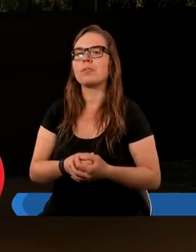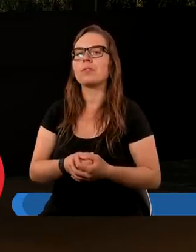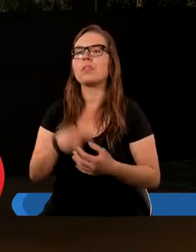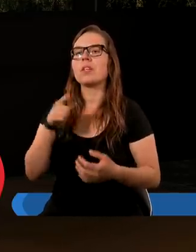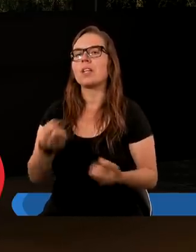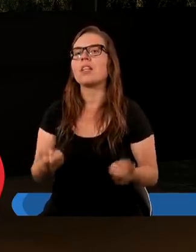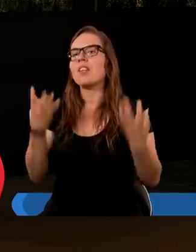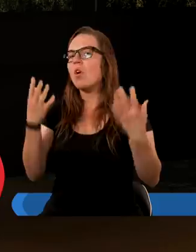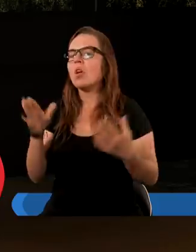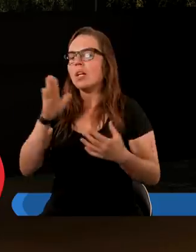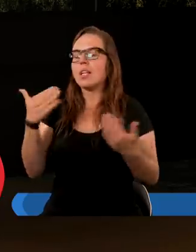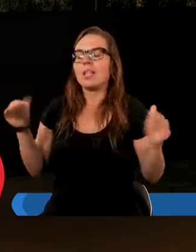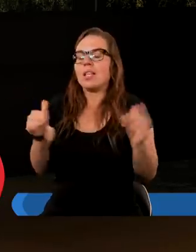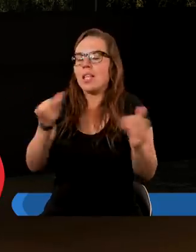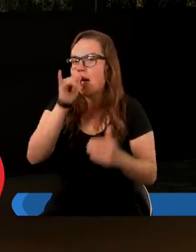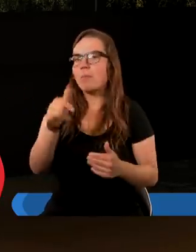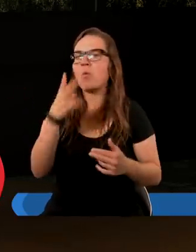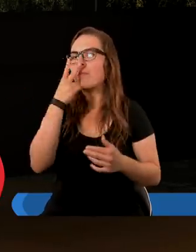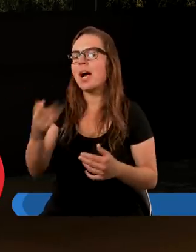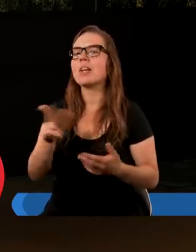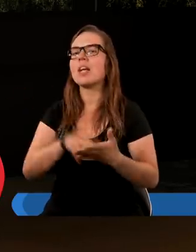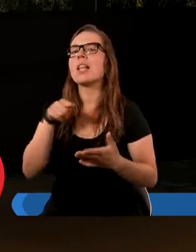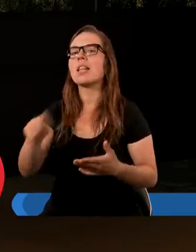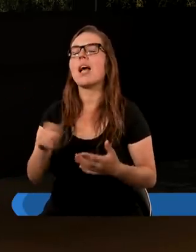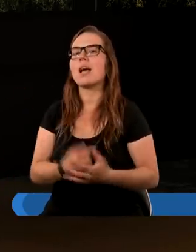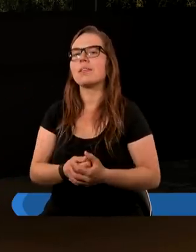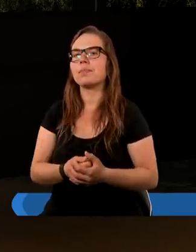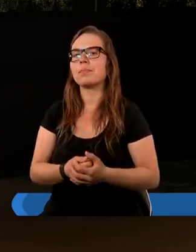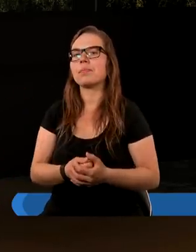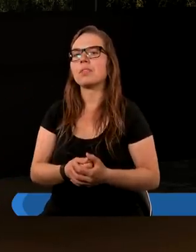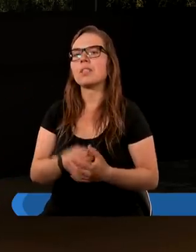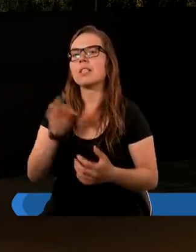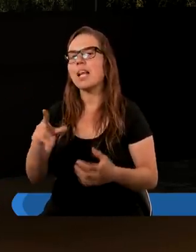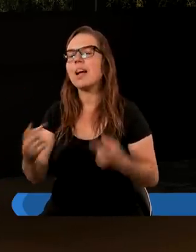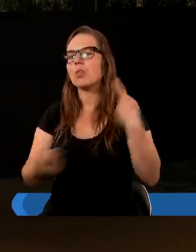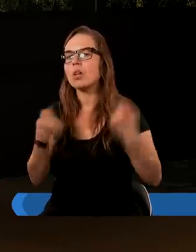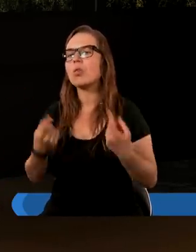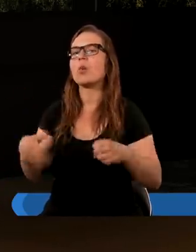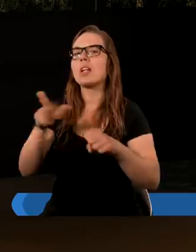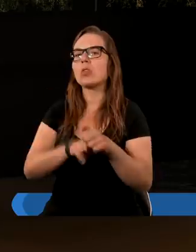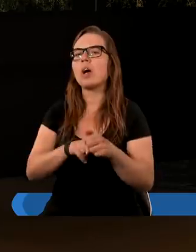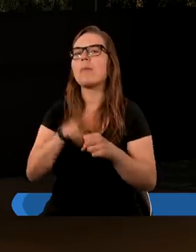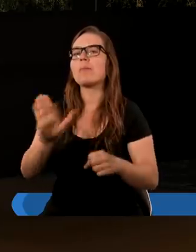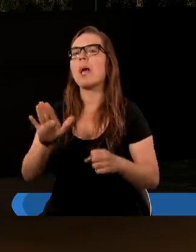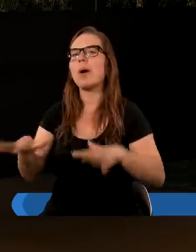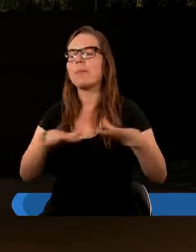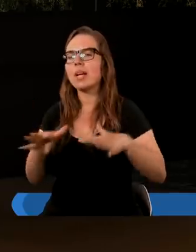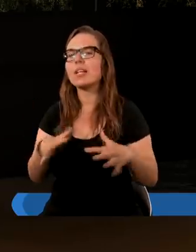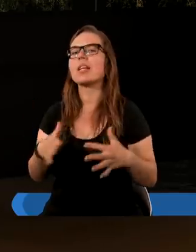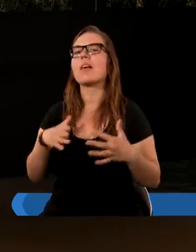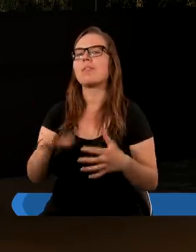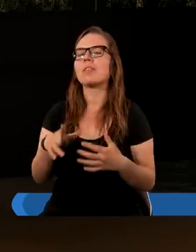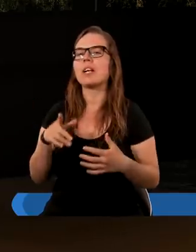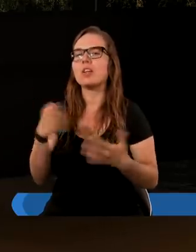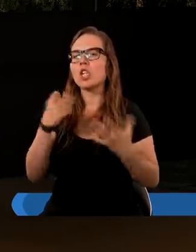Stwórca nie mógł patrzeć na taką sytuację, która miała miejsce, gdy